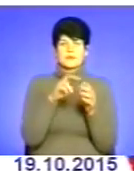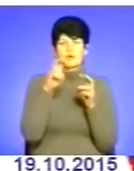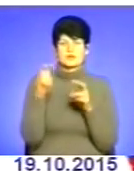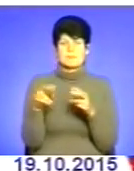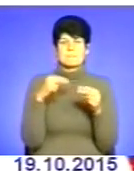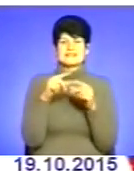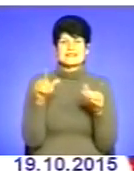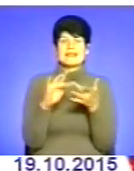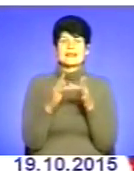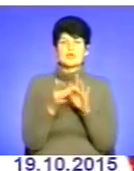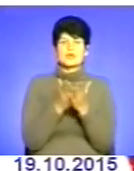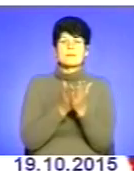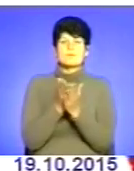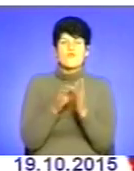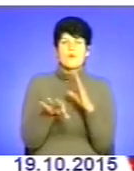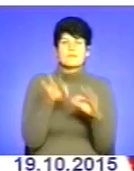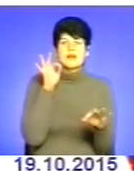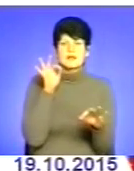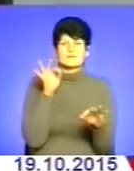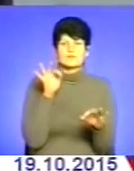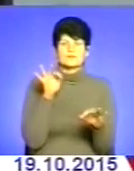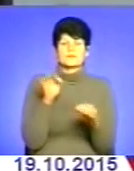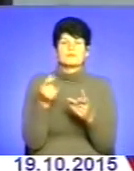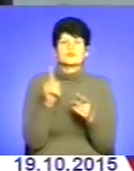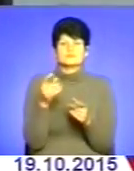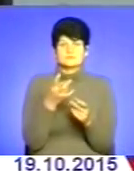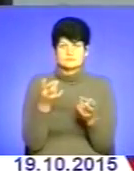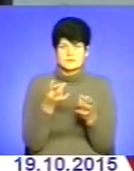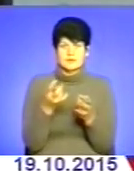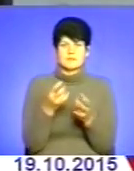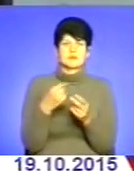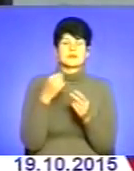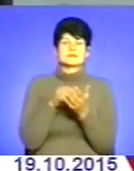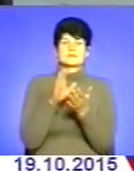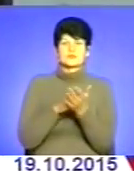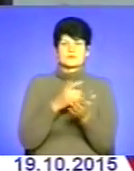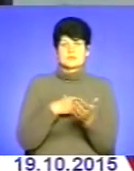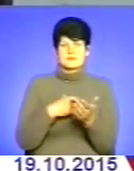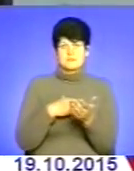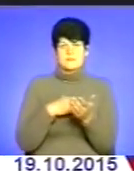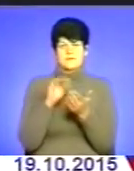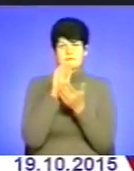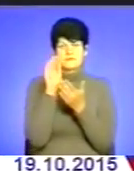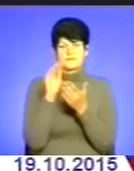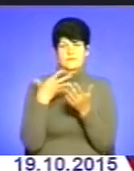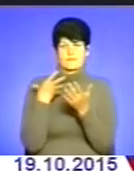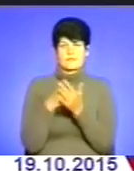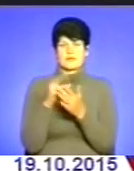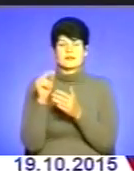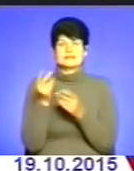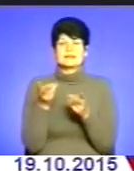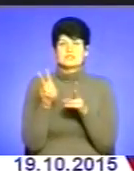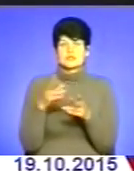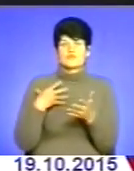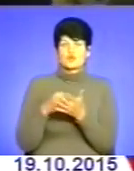електронних послуг Далі обираємо потрібну опцію та ідентифікуємо себе Вписуючи персональні дані Залишаючи